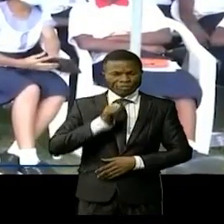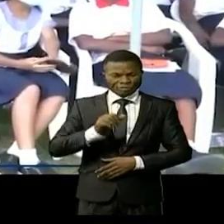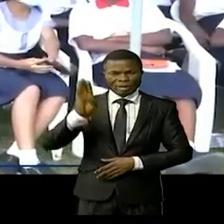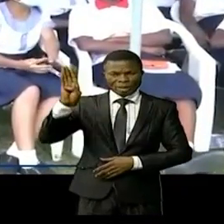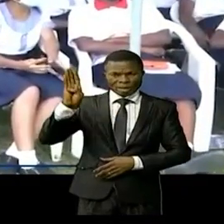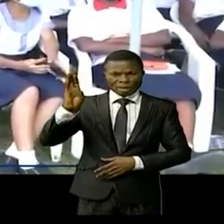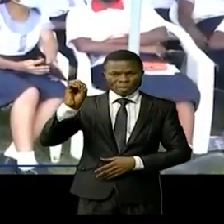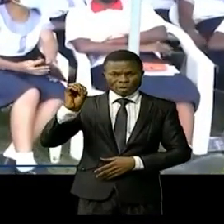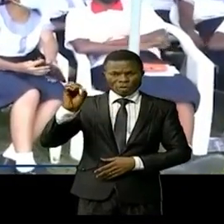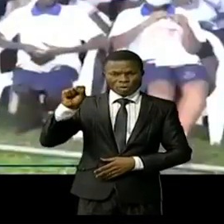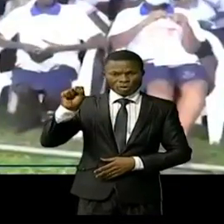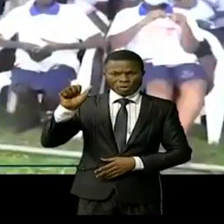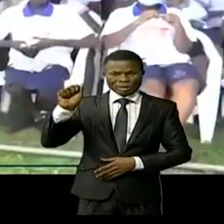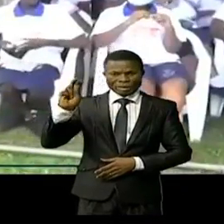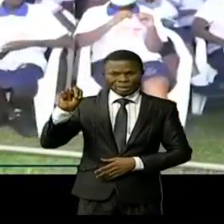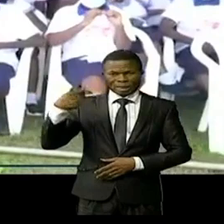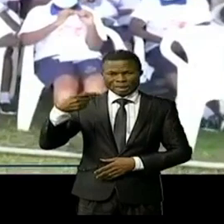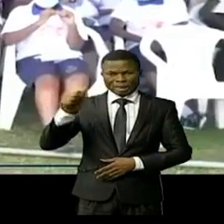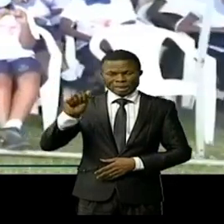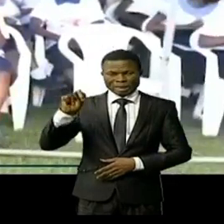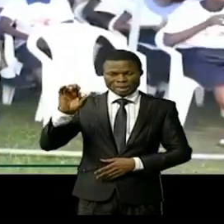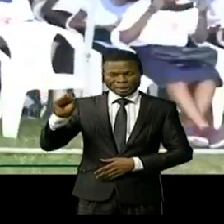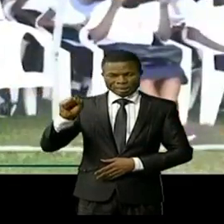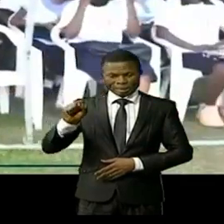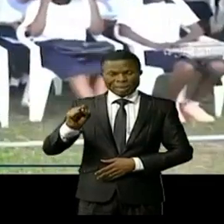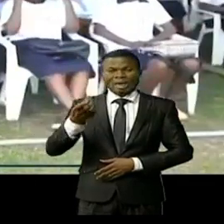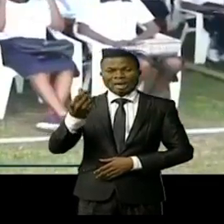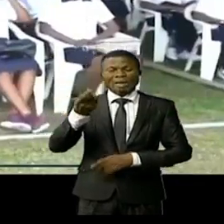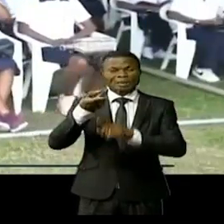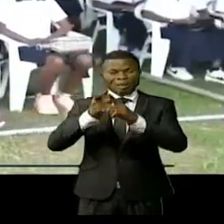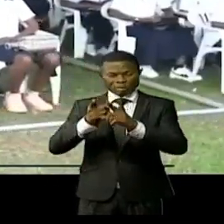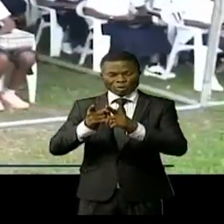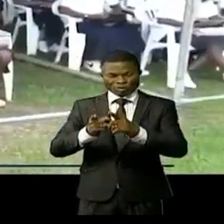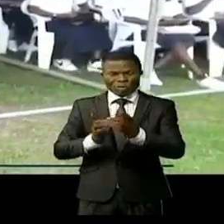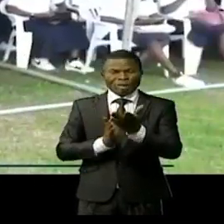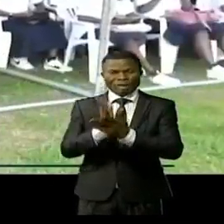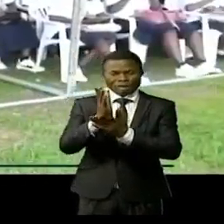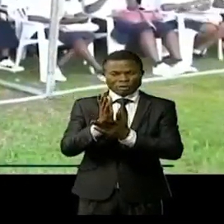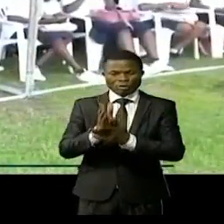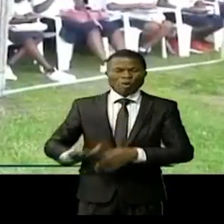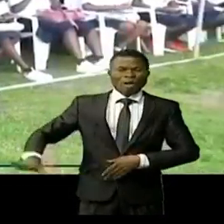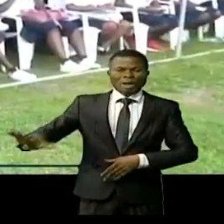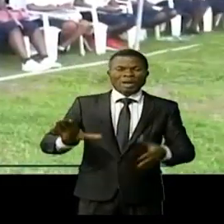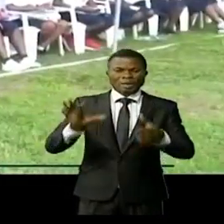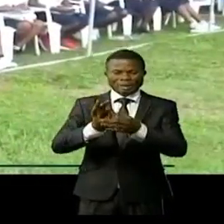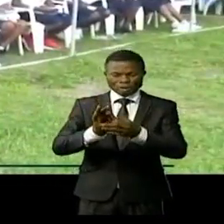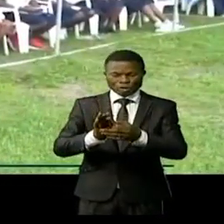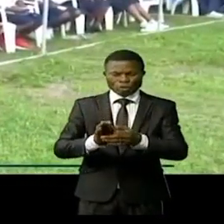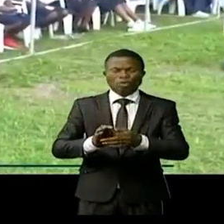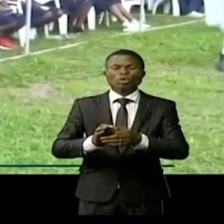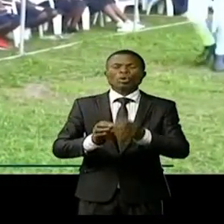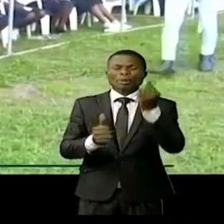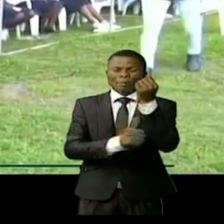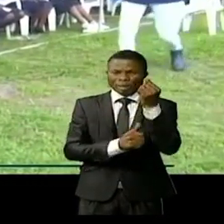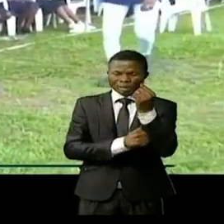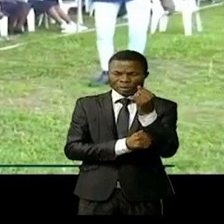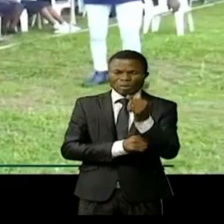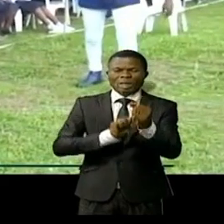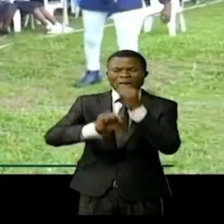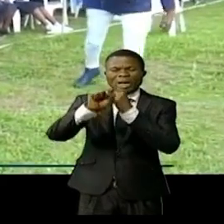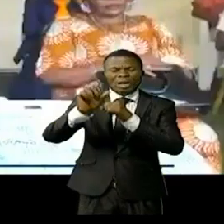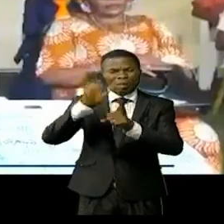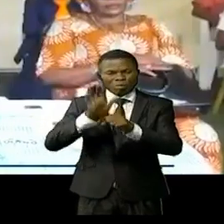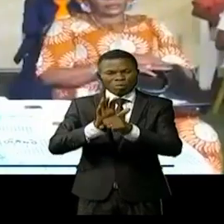reçu l'appui du bureau conjoint des Nations Unies aux droits de l'homme et qui a donné lieu à un moment de sensibilisation sur plusieurs